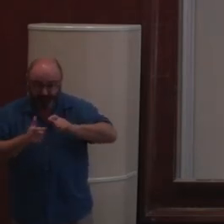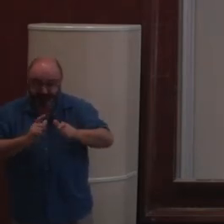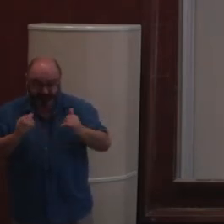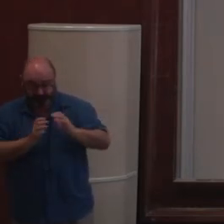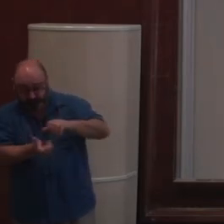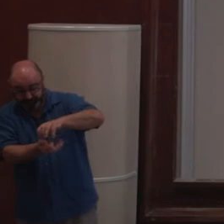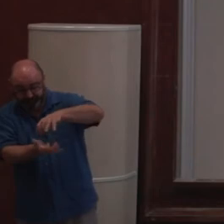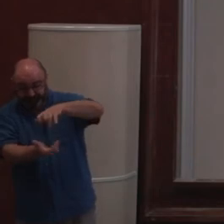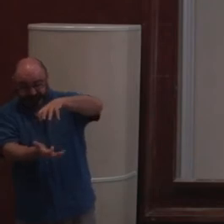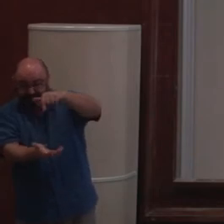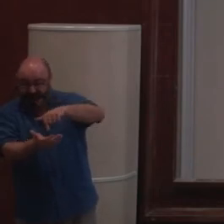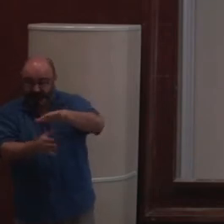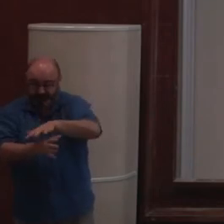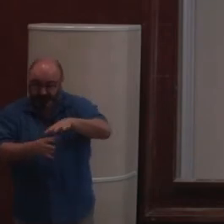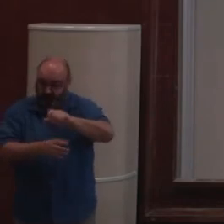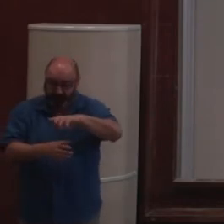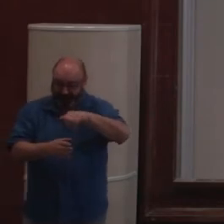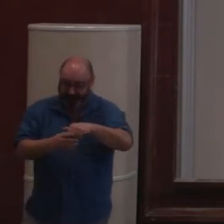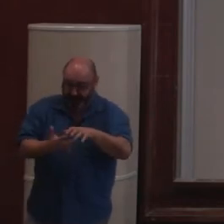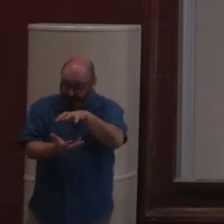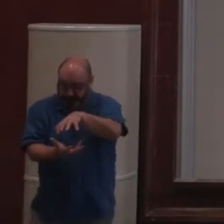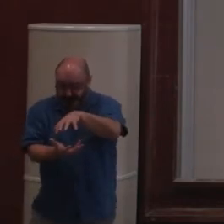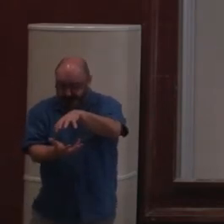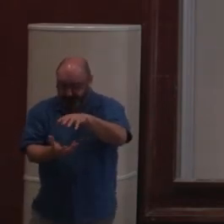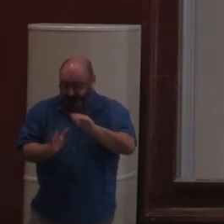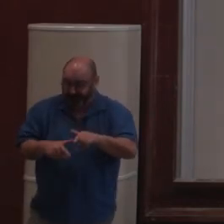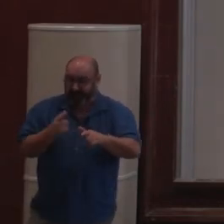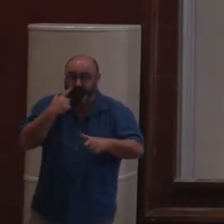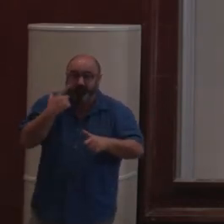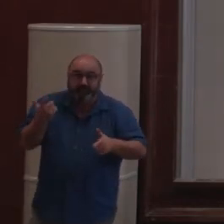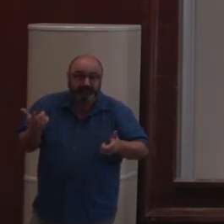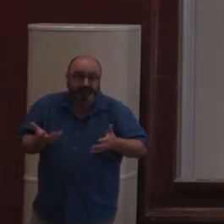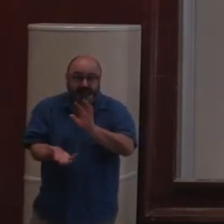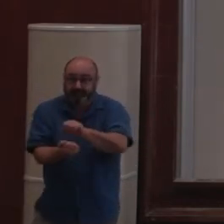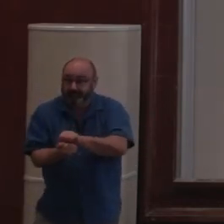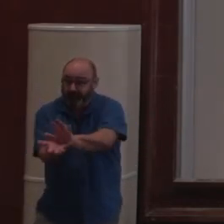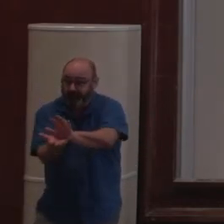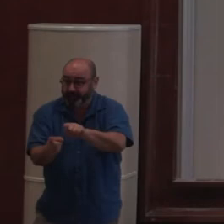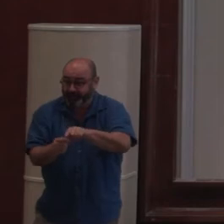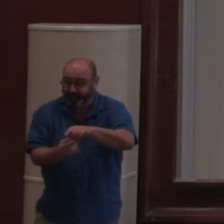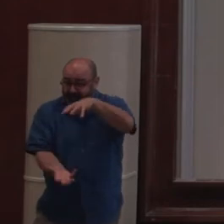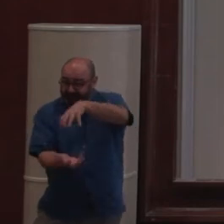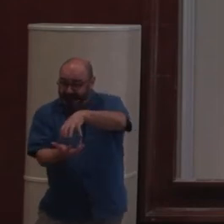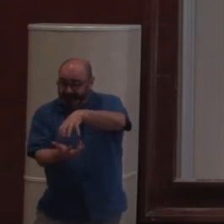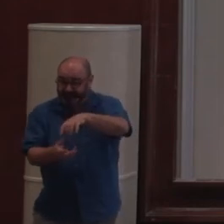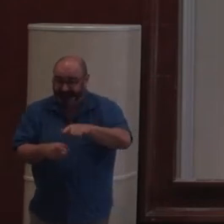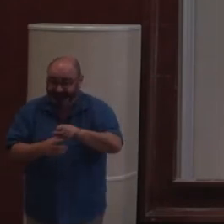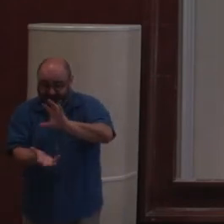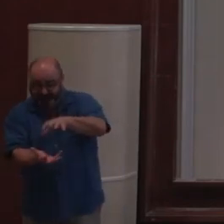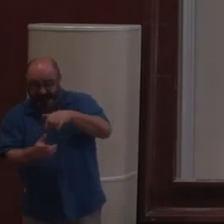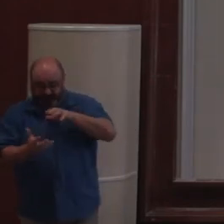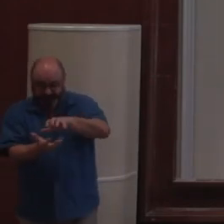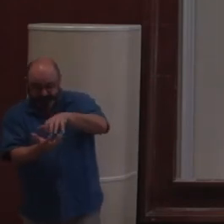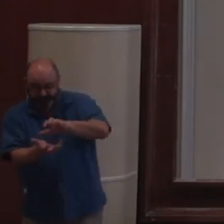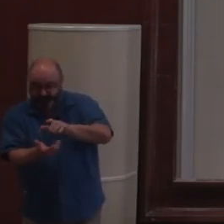avec eux et ils sont là, sont dans leur ZODB. Ils sont dedans, bien gentiment, comme dans une Pokéball, si vous voulez. Et à n'importe quel moment, on peut les